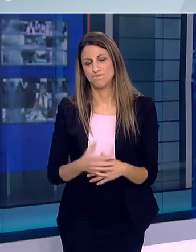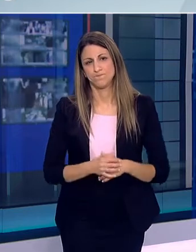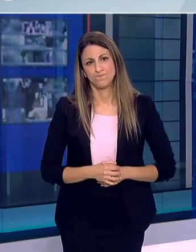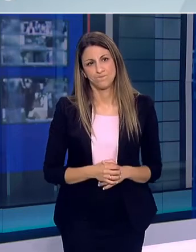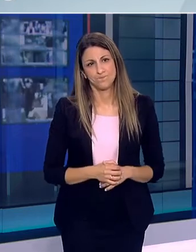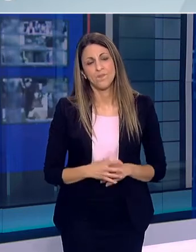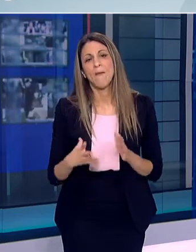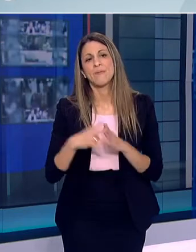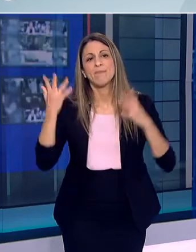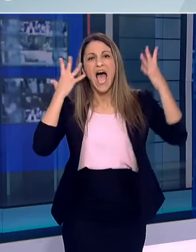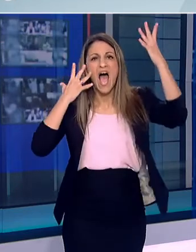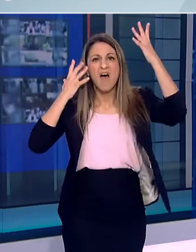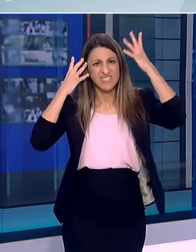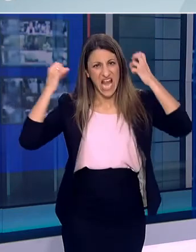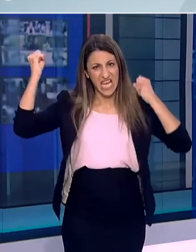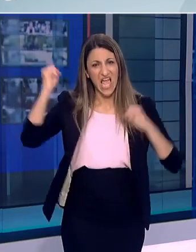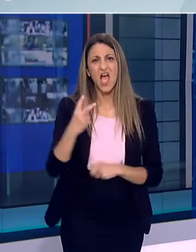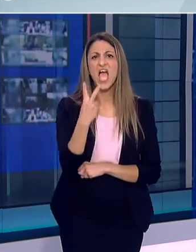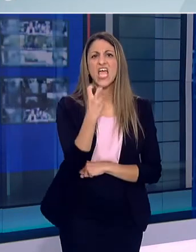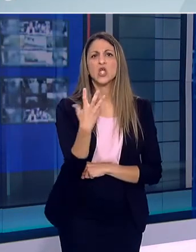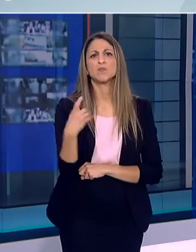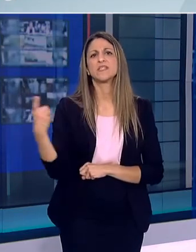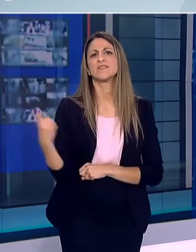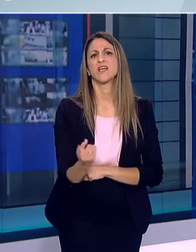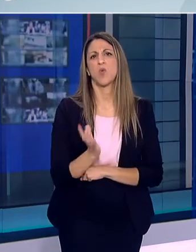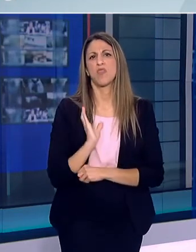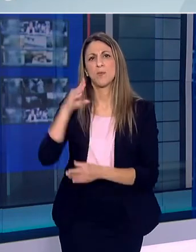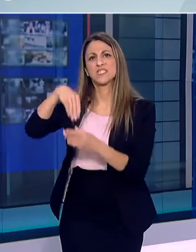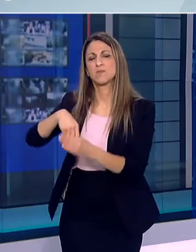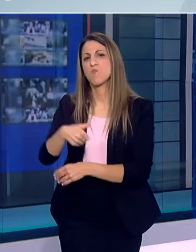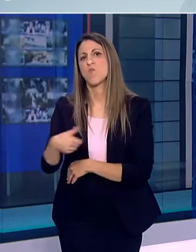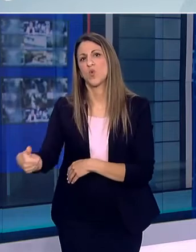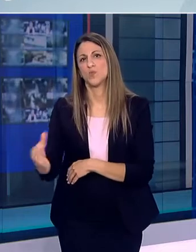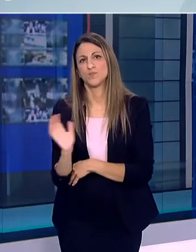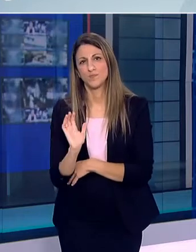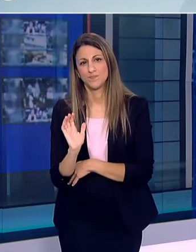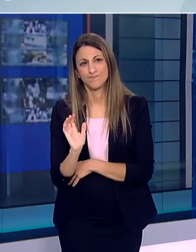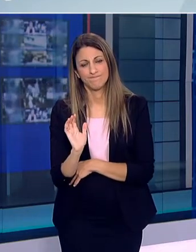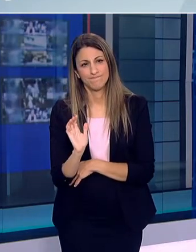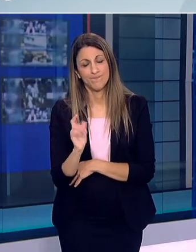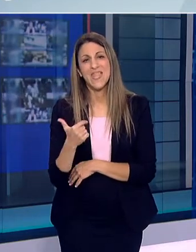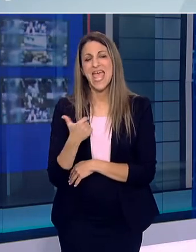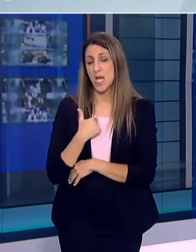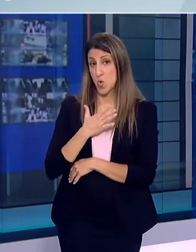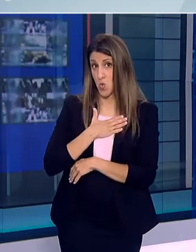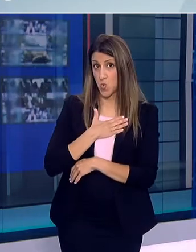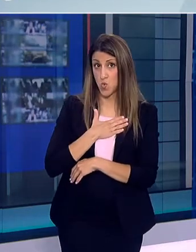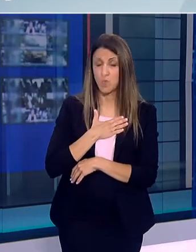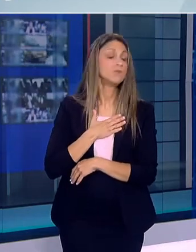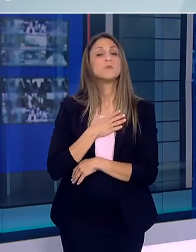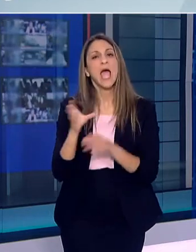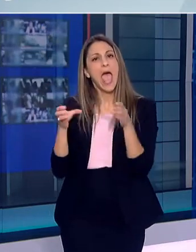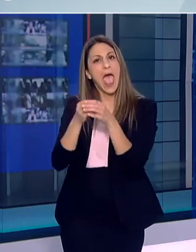Ας πούμε στην Αυστραλία για παράδειγμα είναι 25% συμμετείχε σε αυτές τις εφαρμογές Ο τρόπος που εγώ το βλέπω προσωπικά δεν το έχουμε